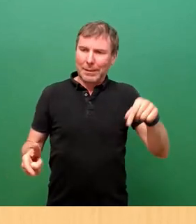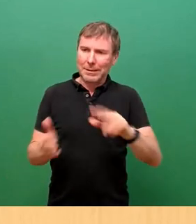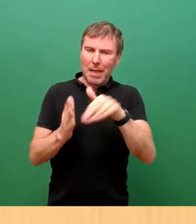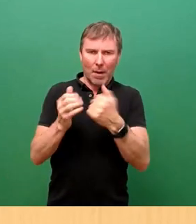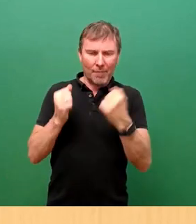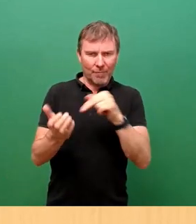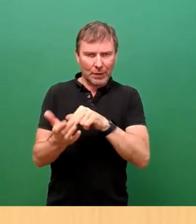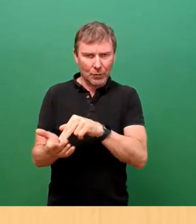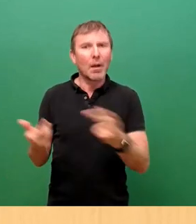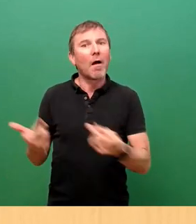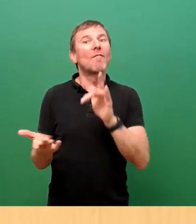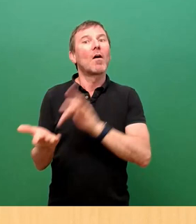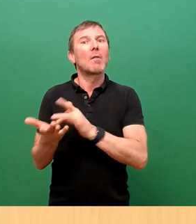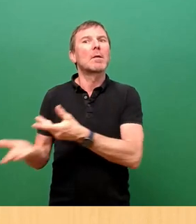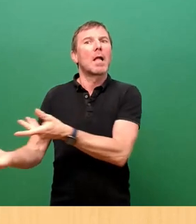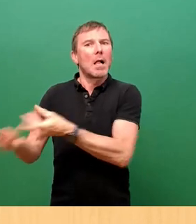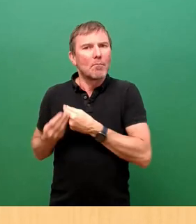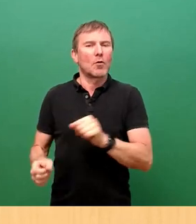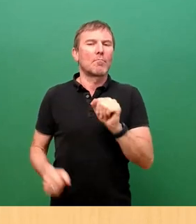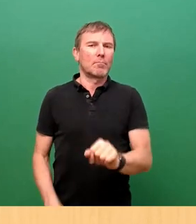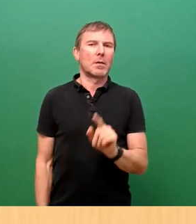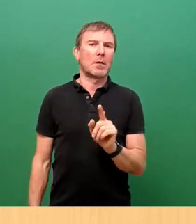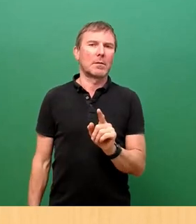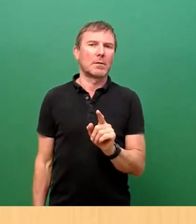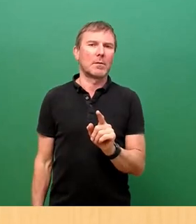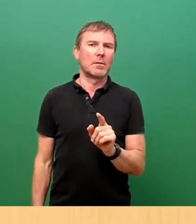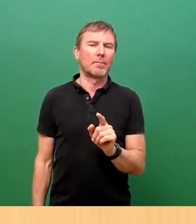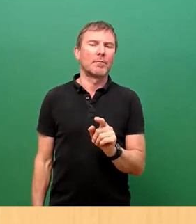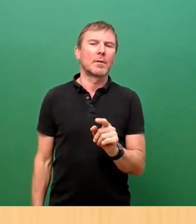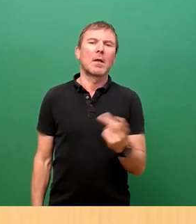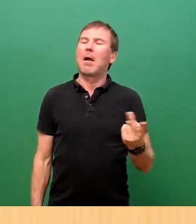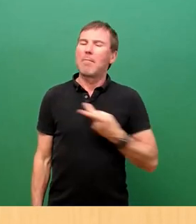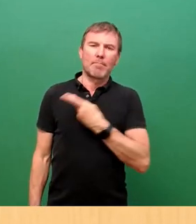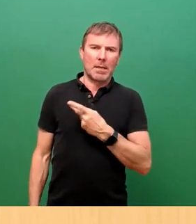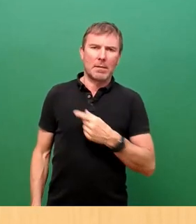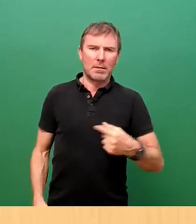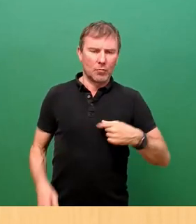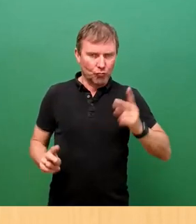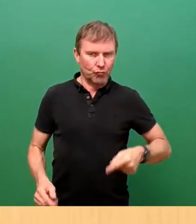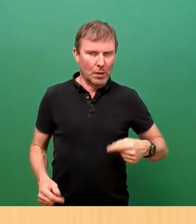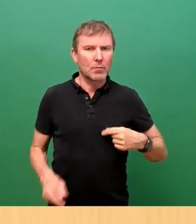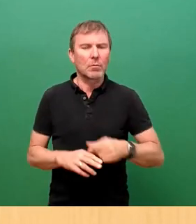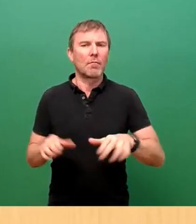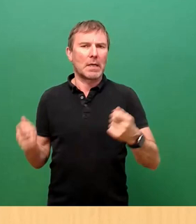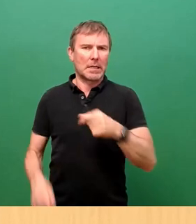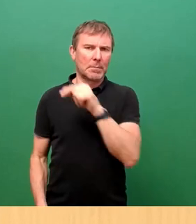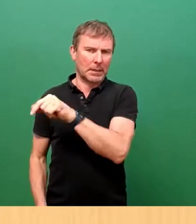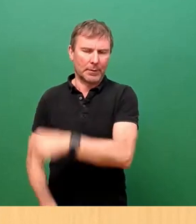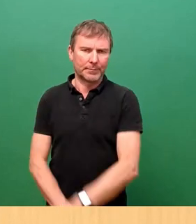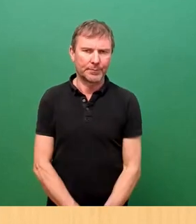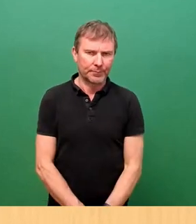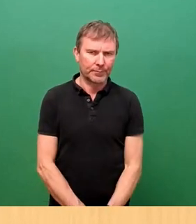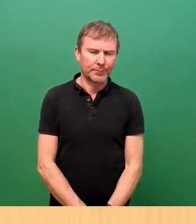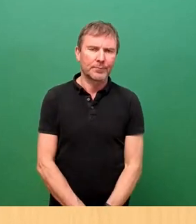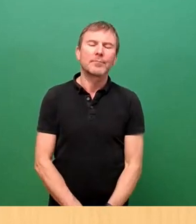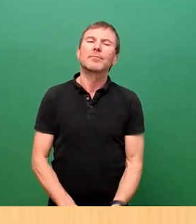eben Fördermittel bekommen, sowohl die DVB als auch wir. Angesprochen wurde